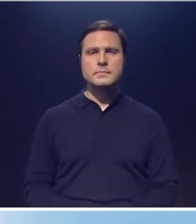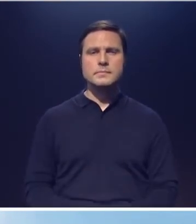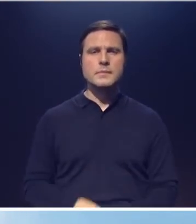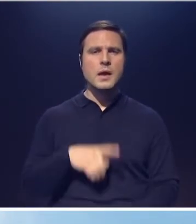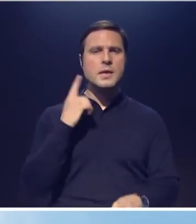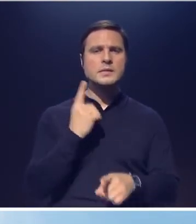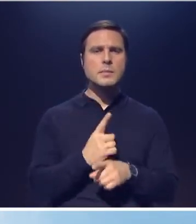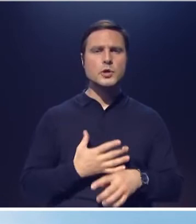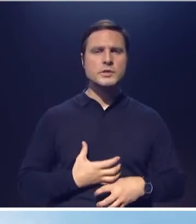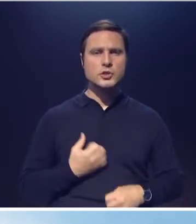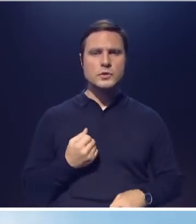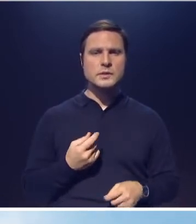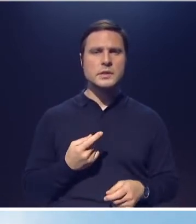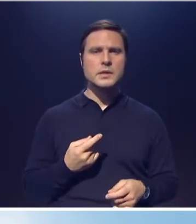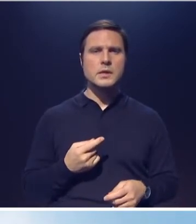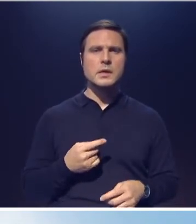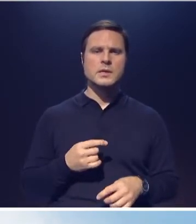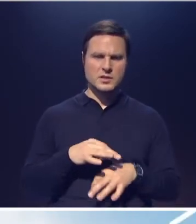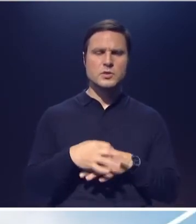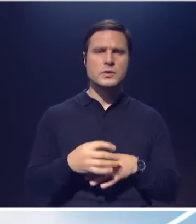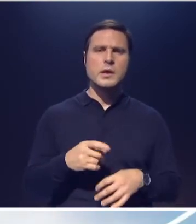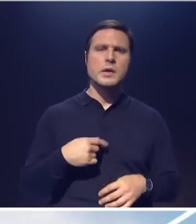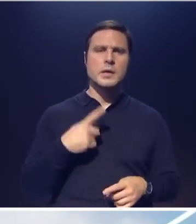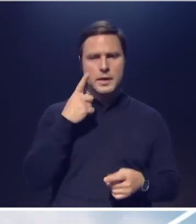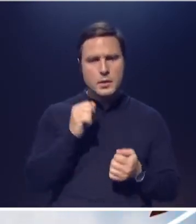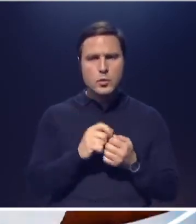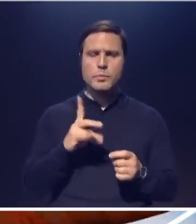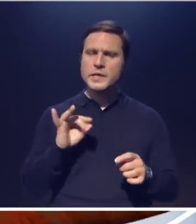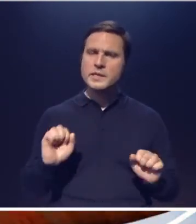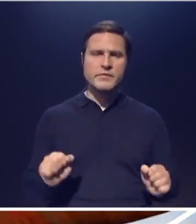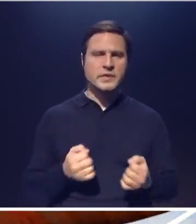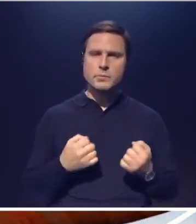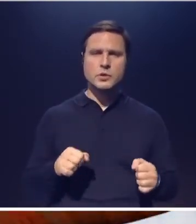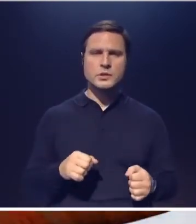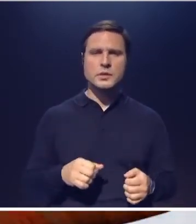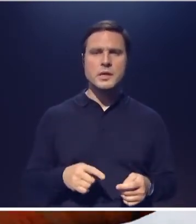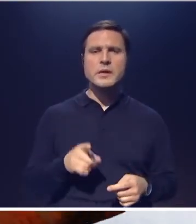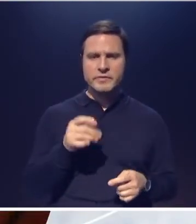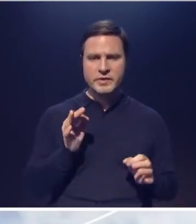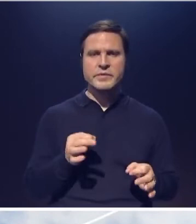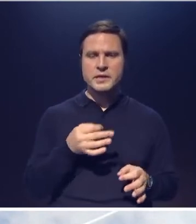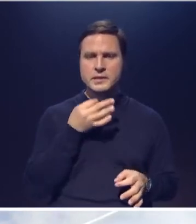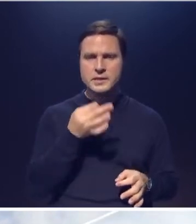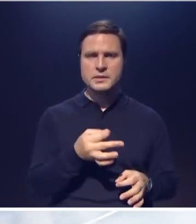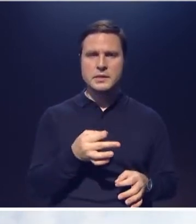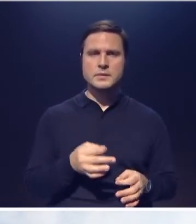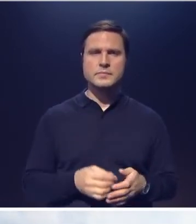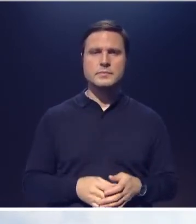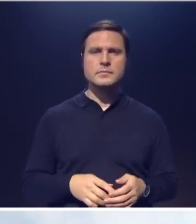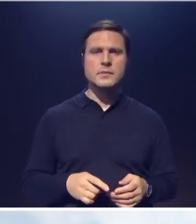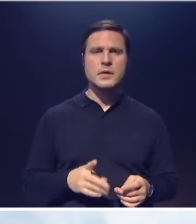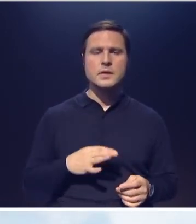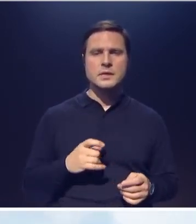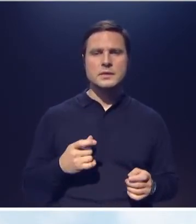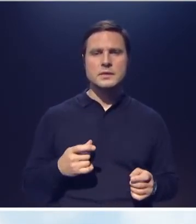Запрет жесткий в данном случае и глуп, и невозможен, и совершенно вы верно сказали, это только сакрализация этих